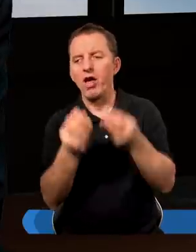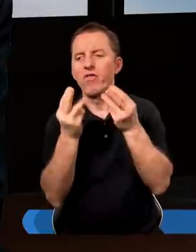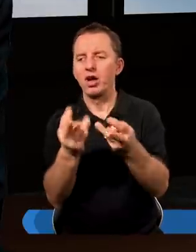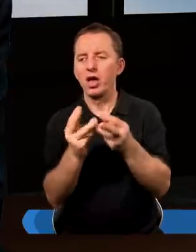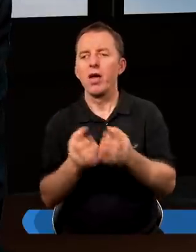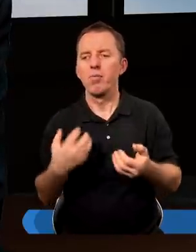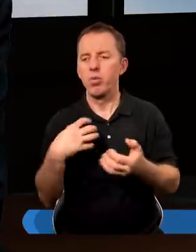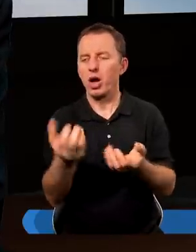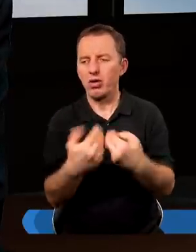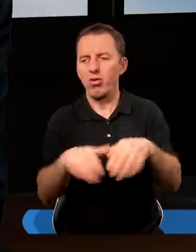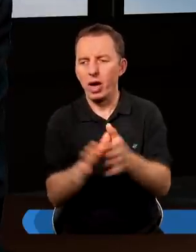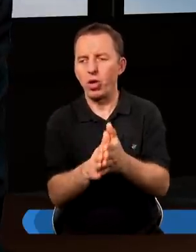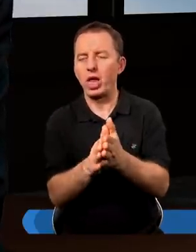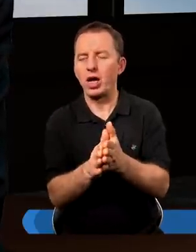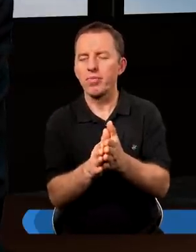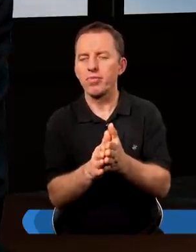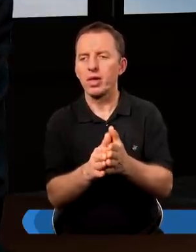najważniejsze majątki.